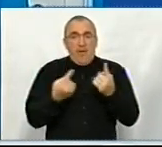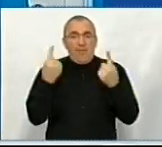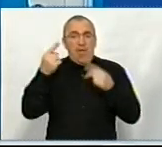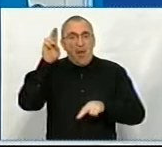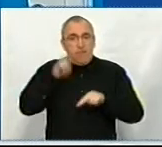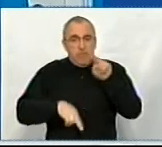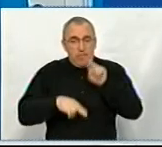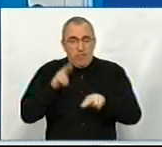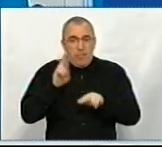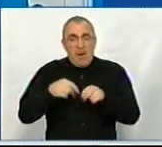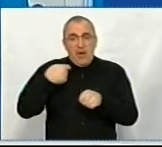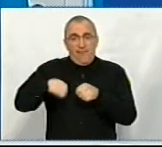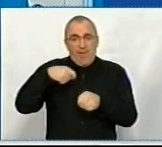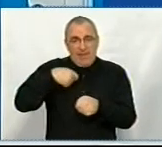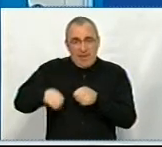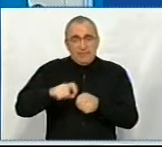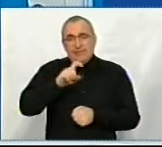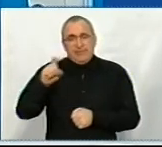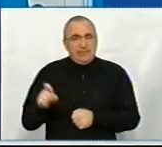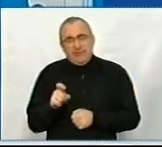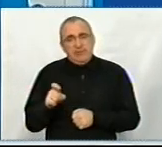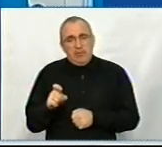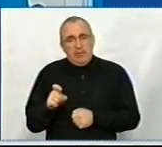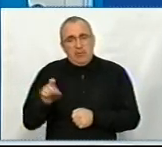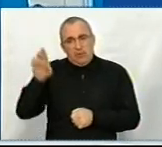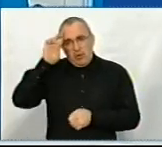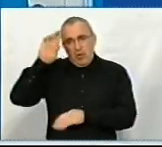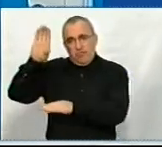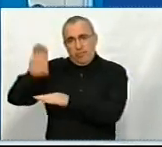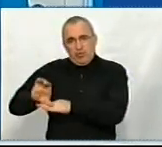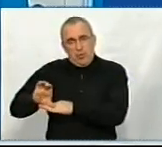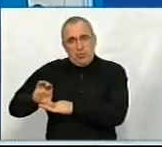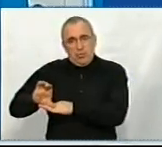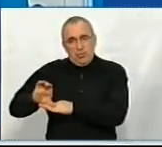будівництво» і профінансовані з державного бюджету.